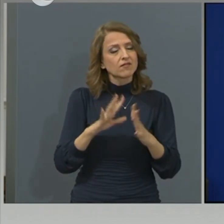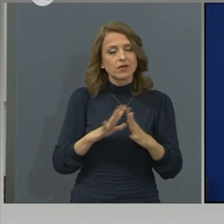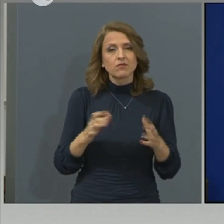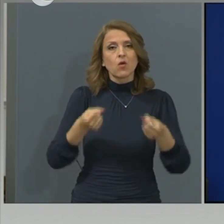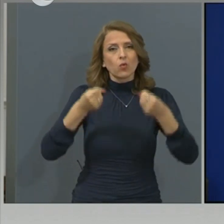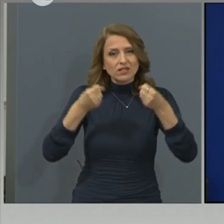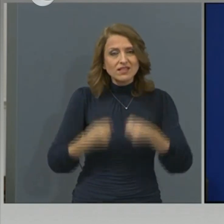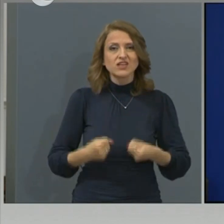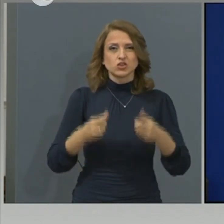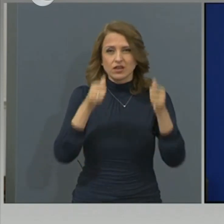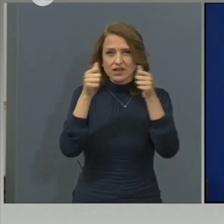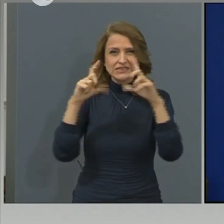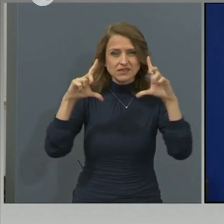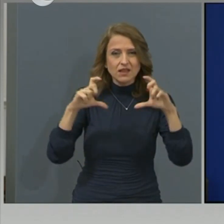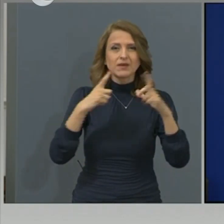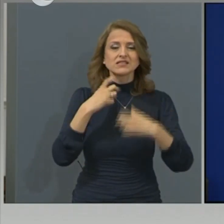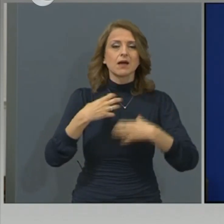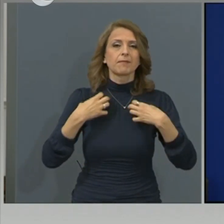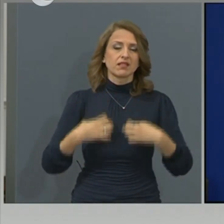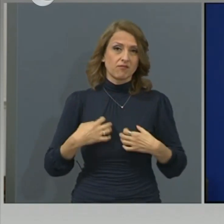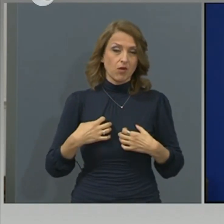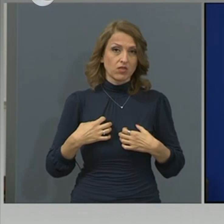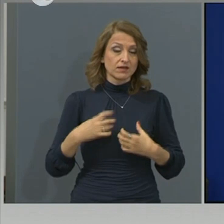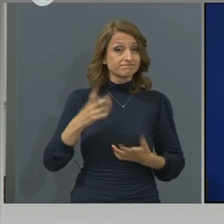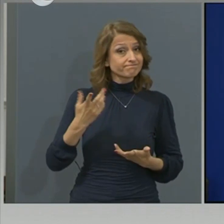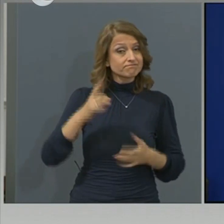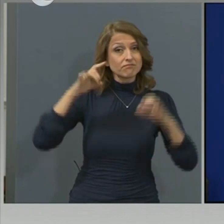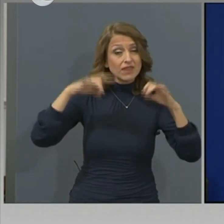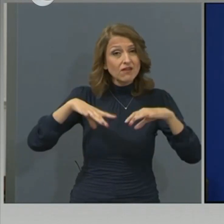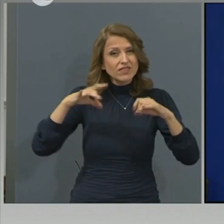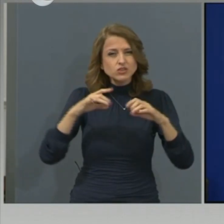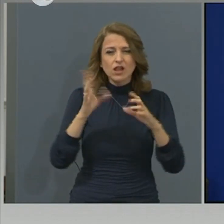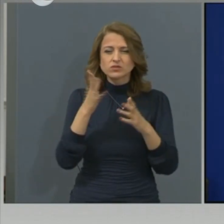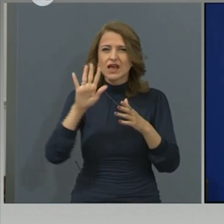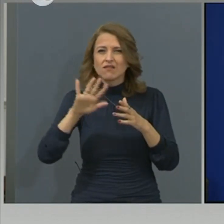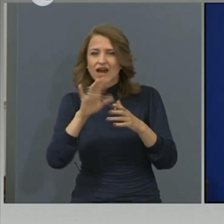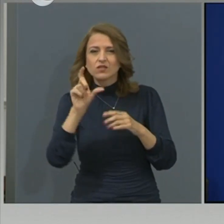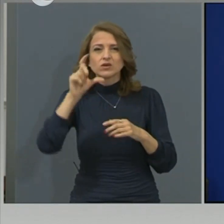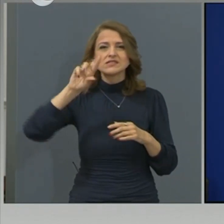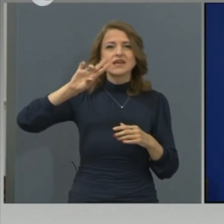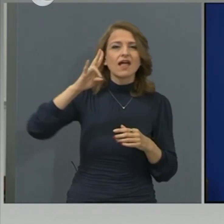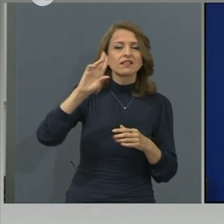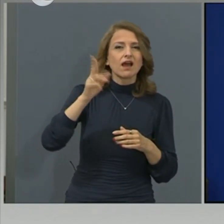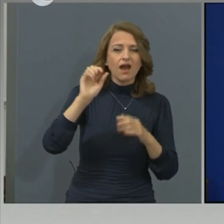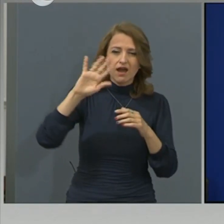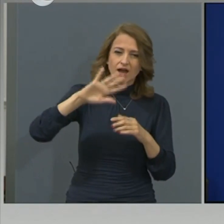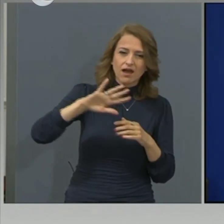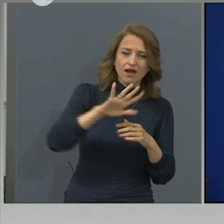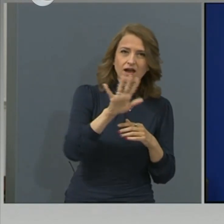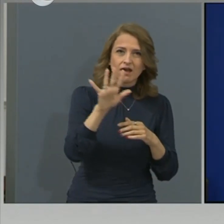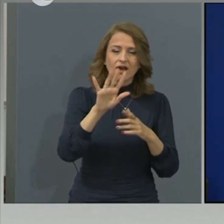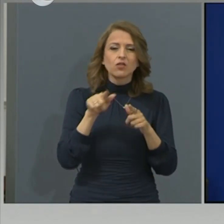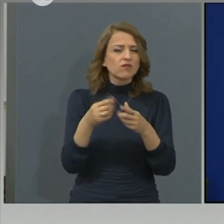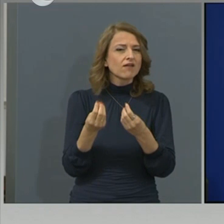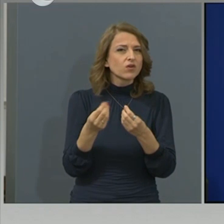рентгенови прояви за пневмония. Или в началото и вицисти засенчвания и засенчвания тип матово стъкло,